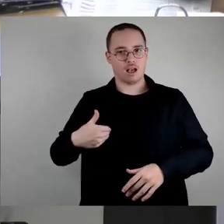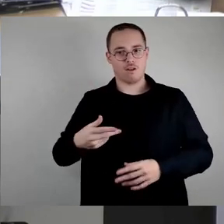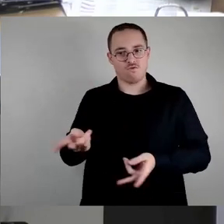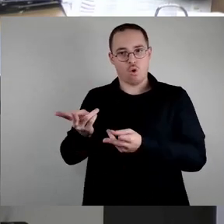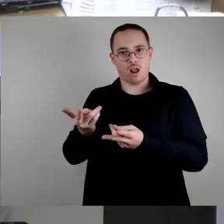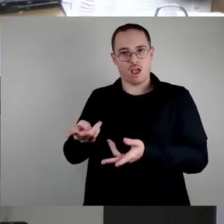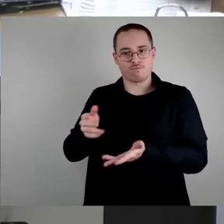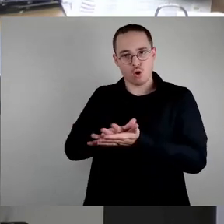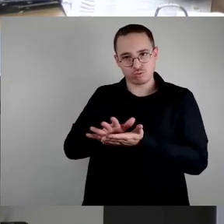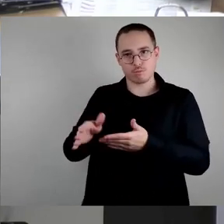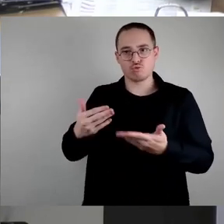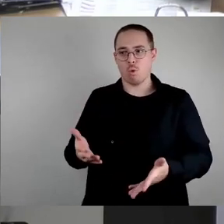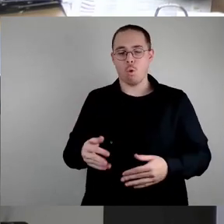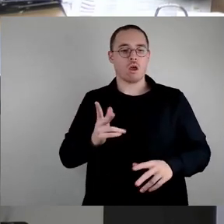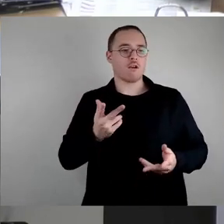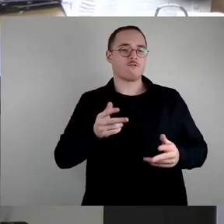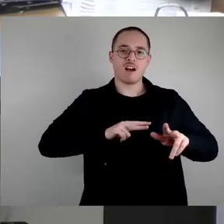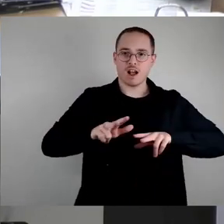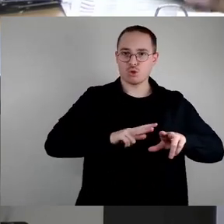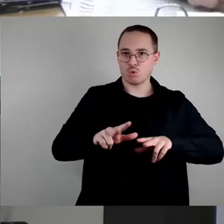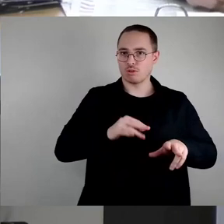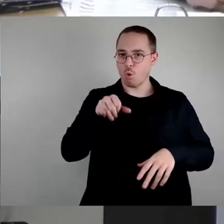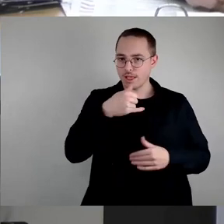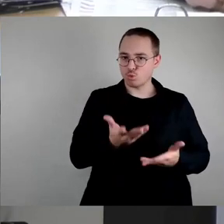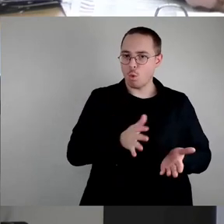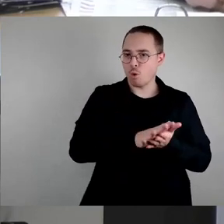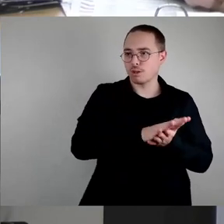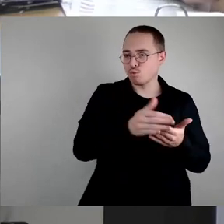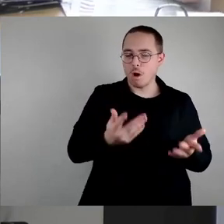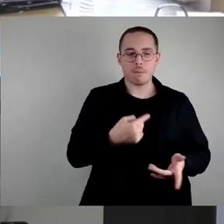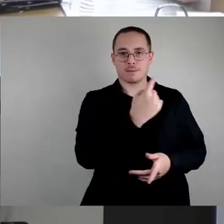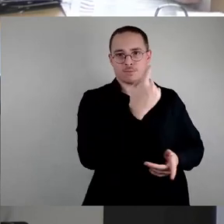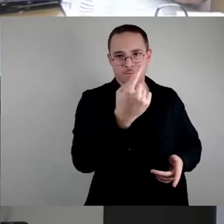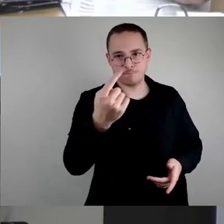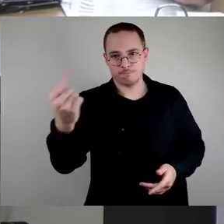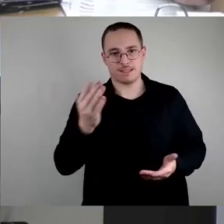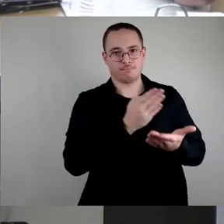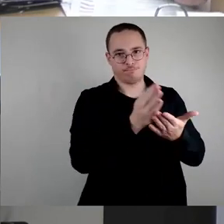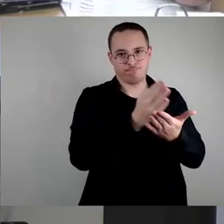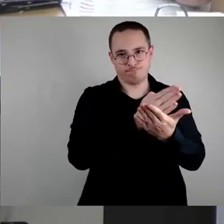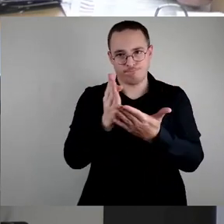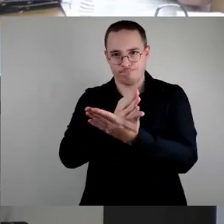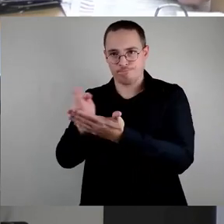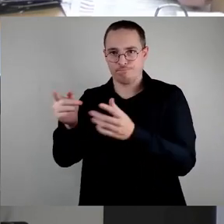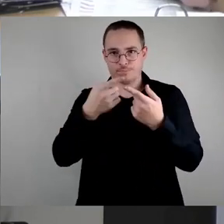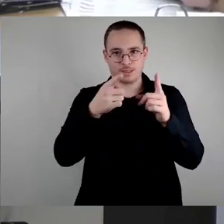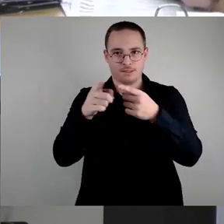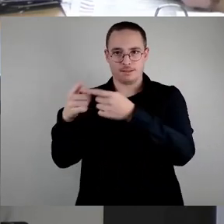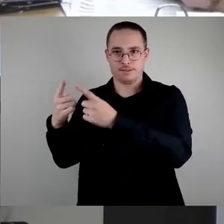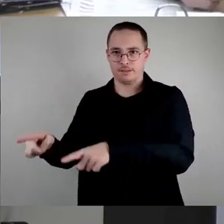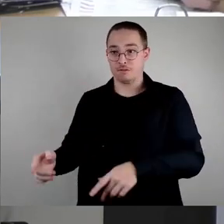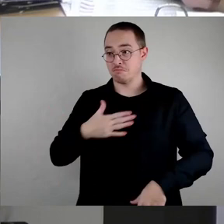ausgeben. Das muss dann am Ende jeder Stadtbezirksbeirat für sich selber entscheiden. Und das ist nicht unsere Sache,